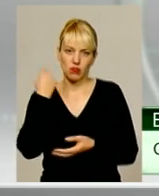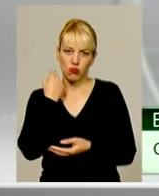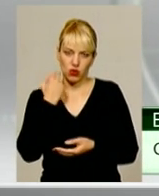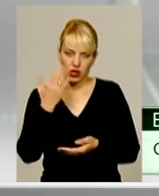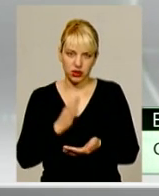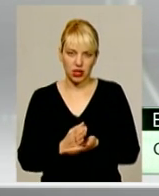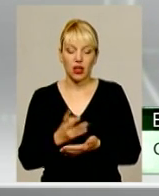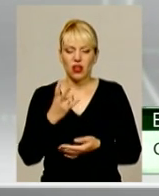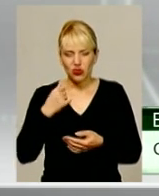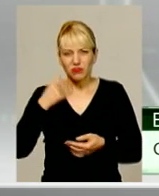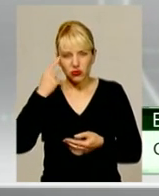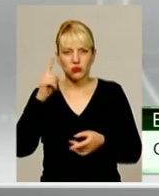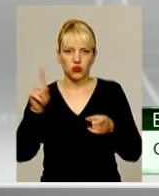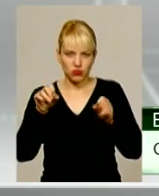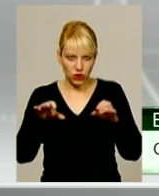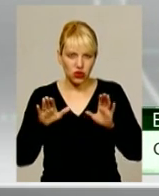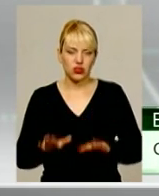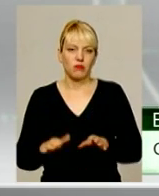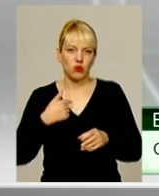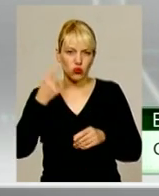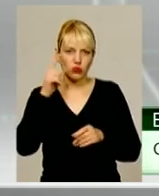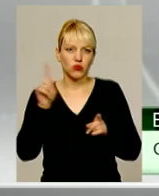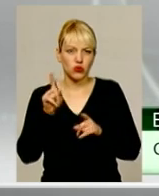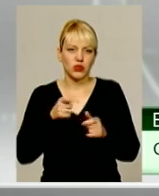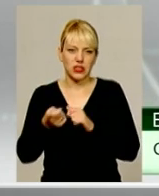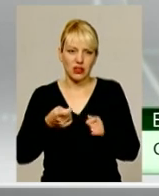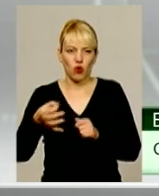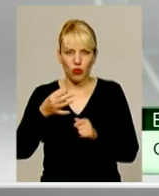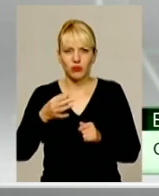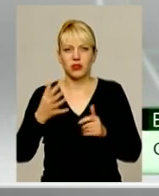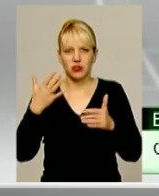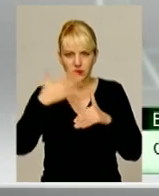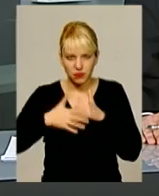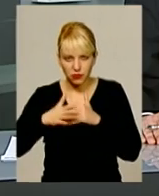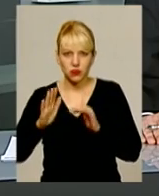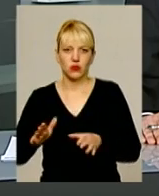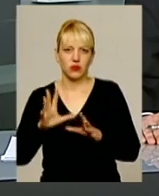Ми рішимо, я думаю, що ми з керівництвом області найдемо порозуміння».